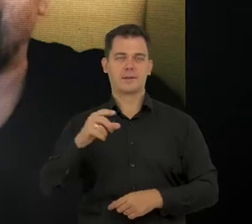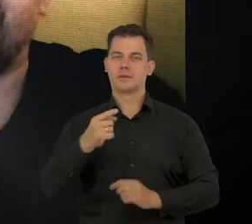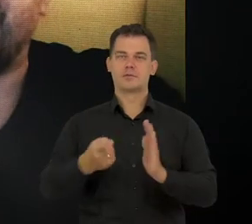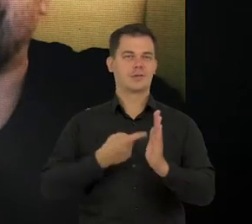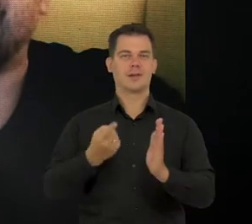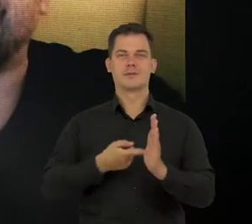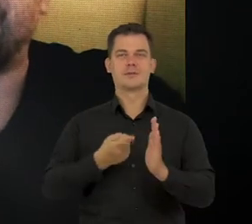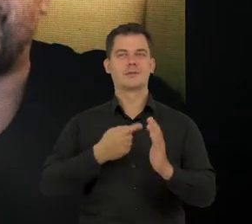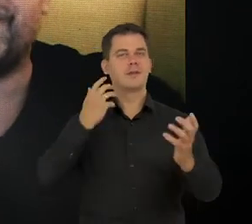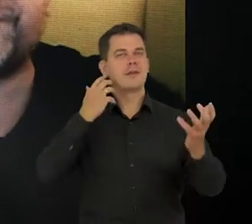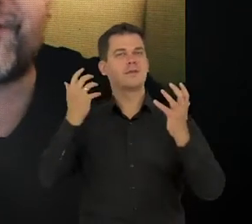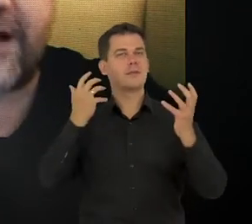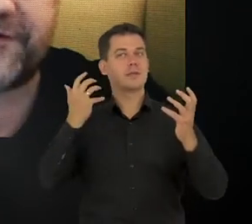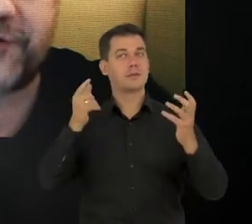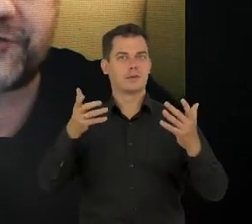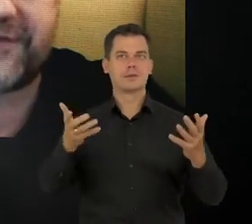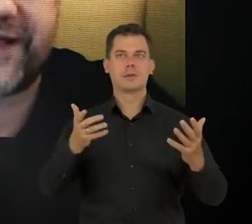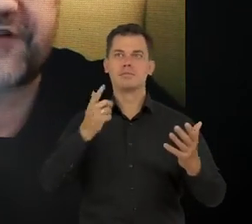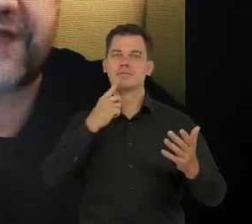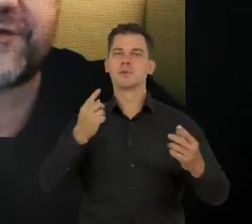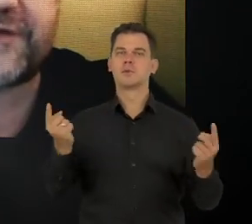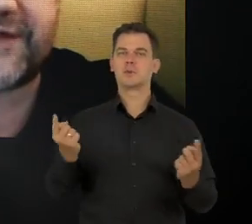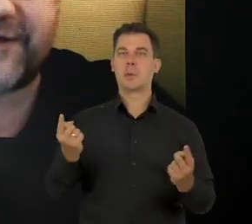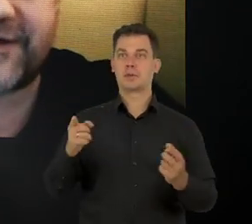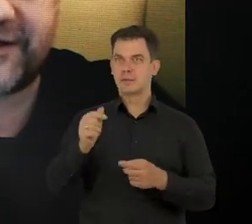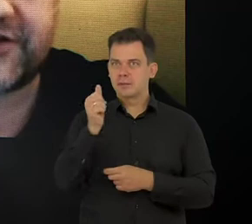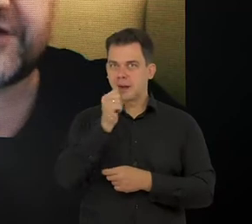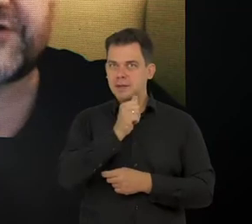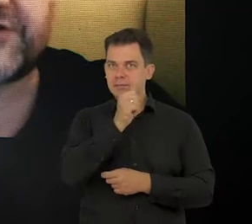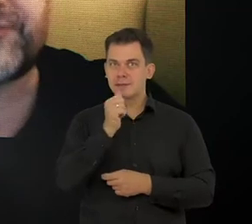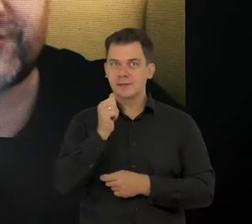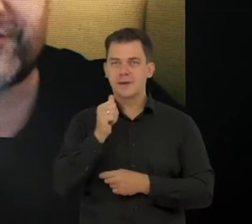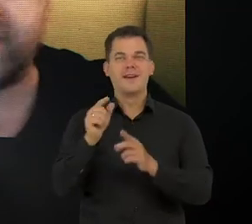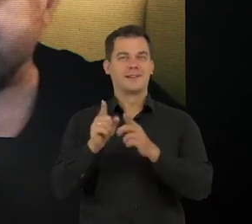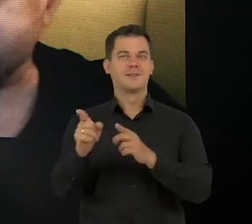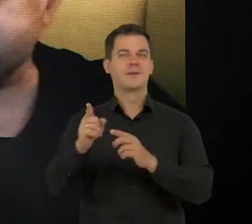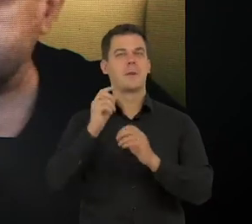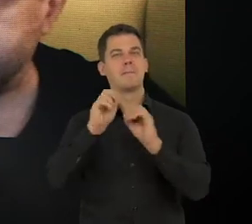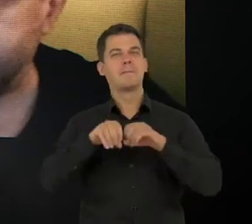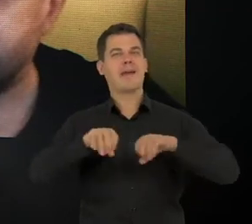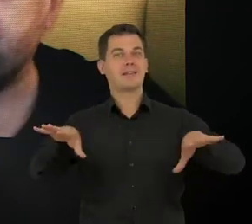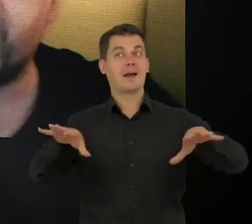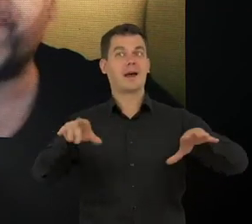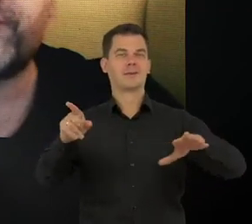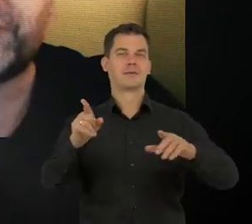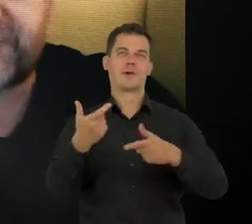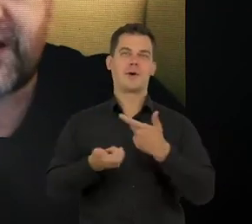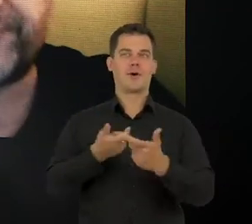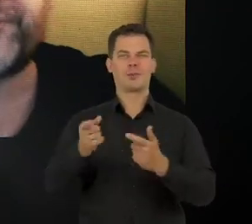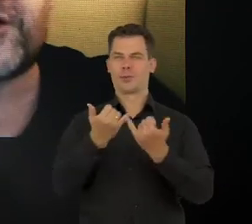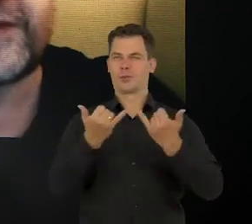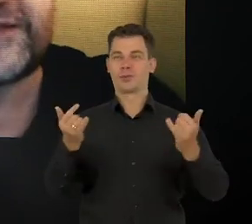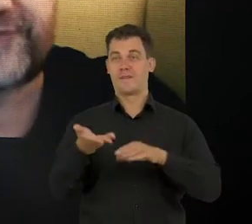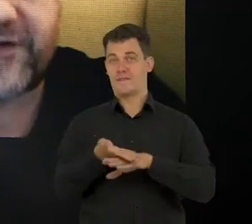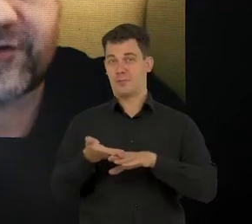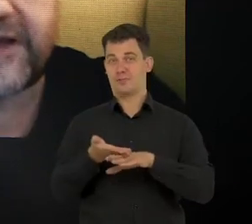informacją, która wydaje się ekskluzywna. I część mediów, zwłaszcza tych niezależnych, rozpuszcza